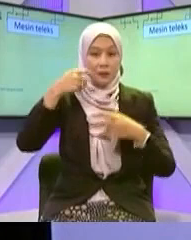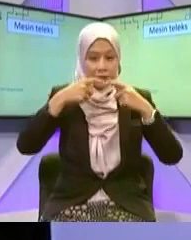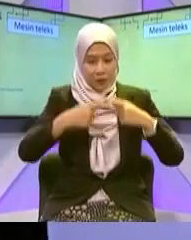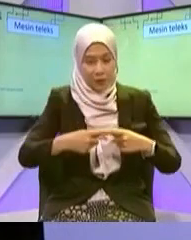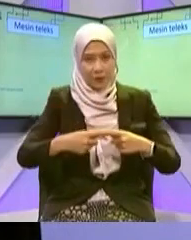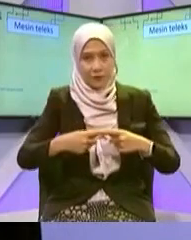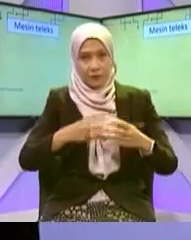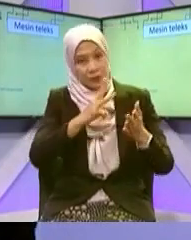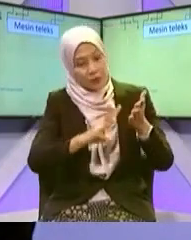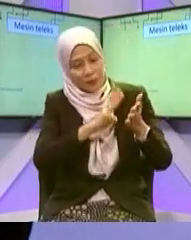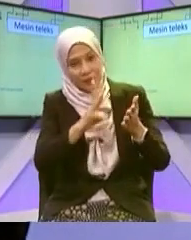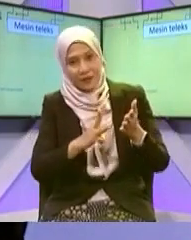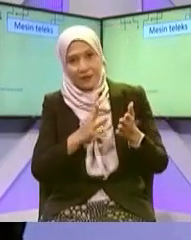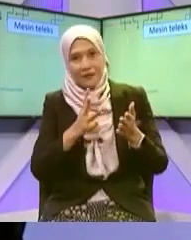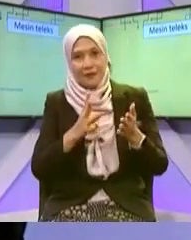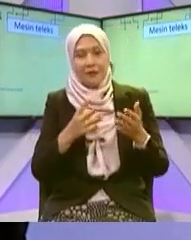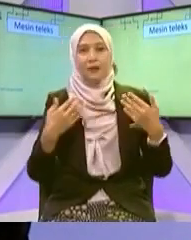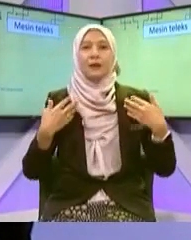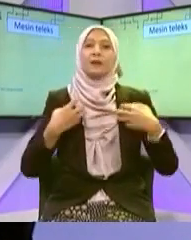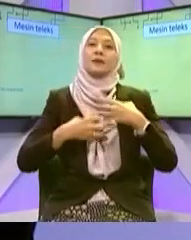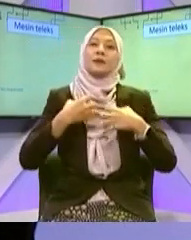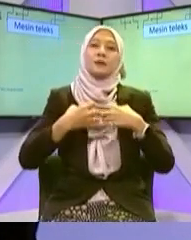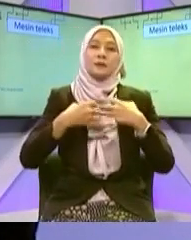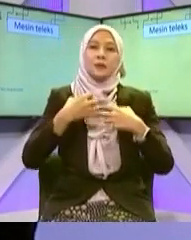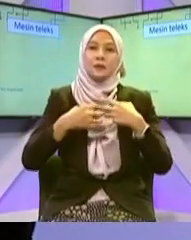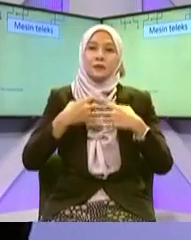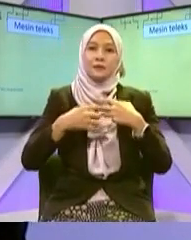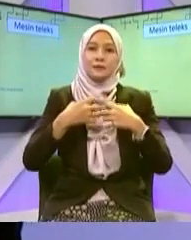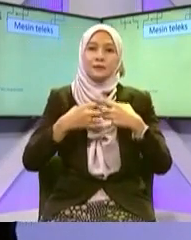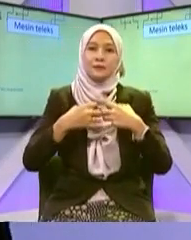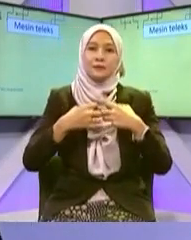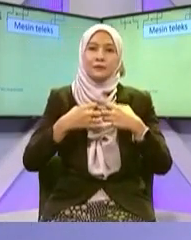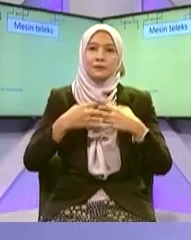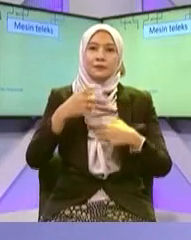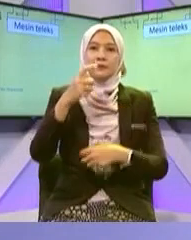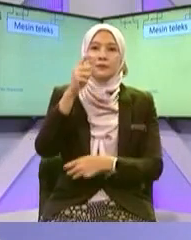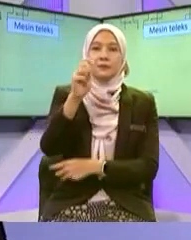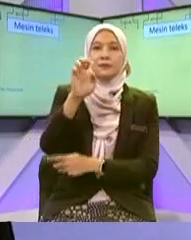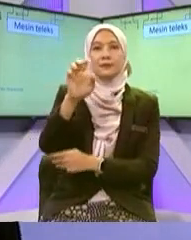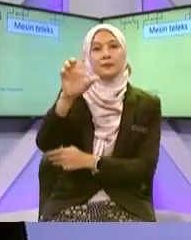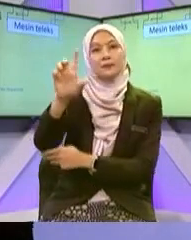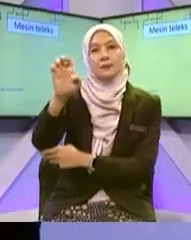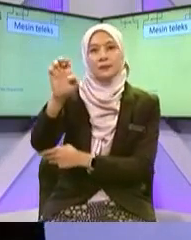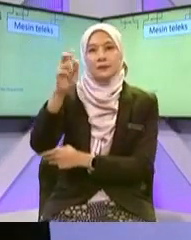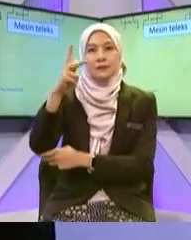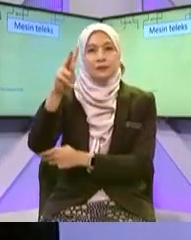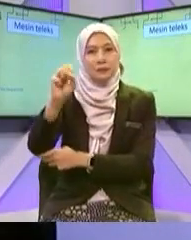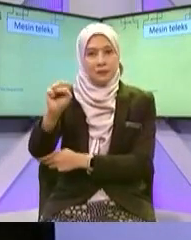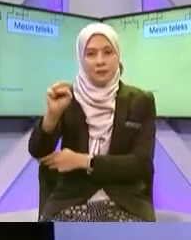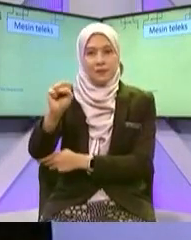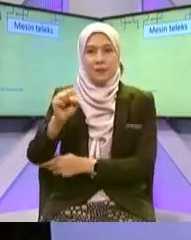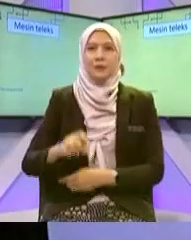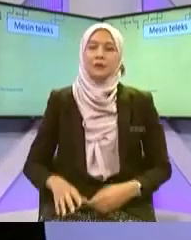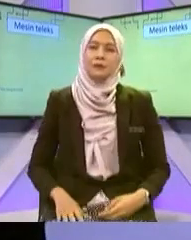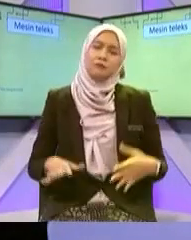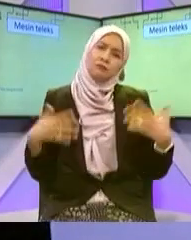Talian tetap Adanya Mesin yang dikenali Sebagai Mesin Telex Mesin telex Macam mana